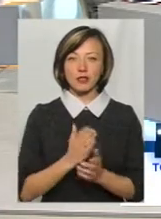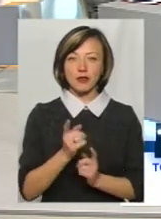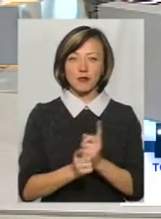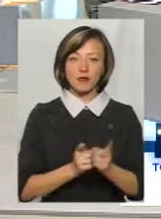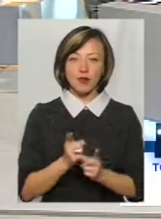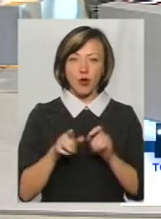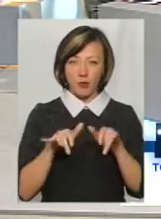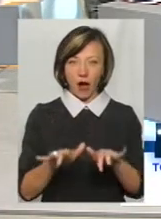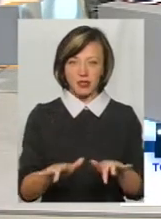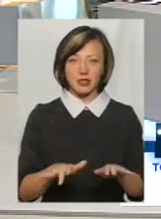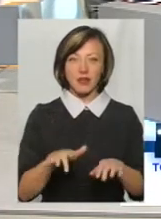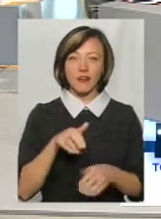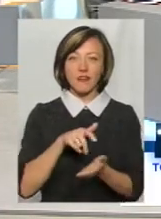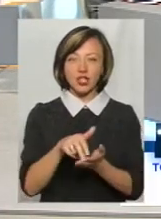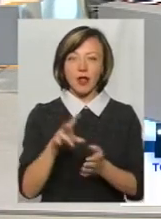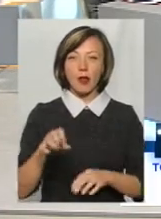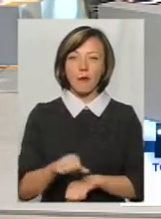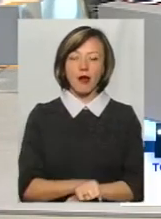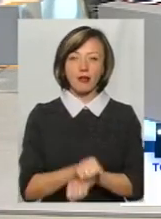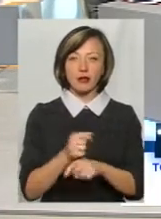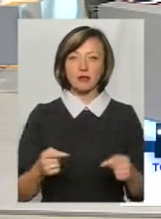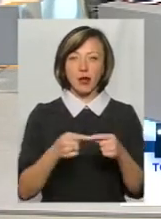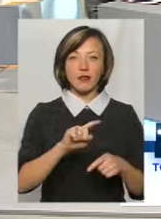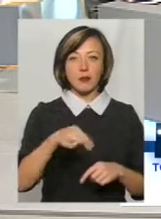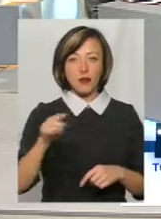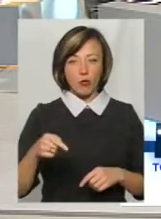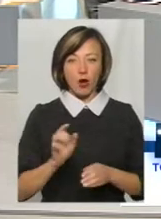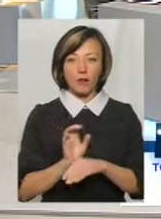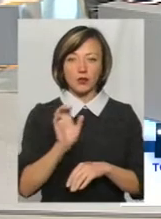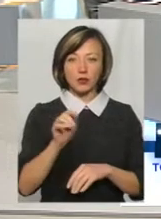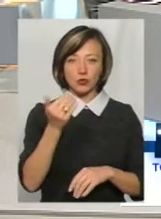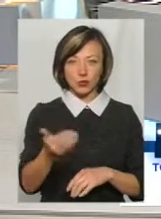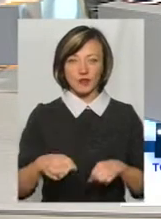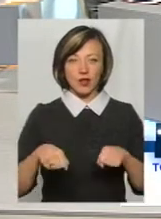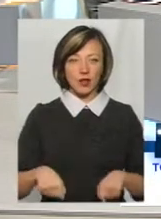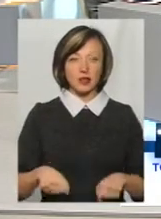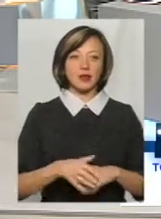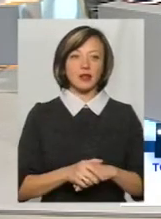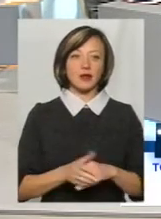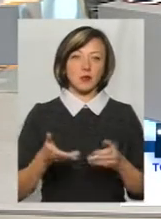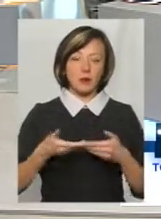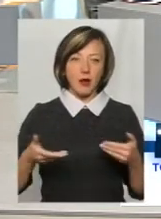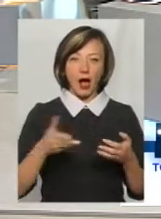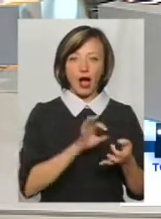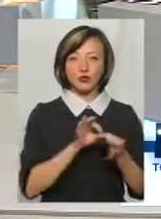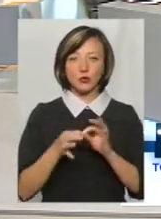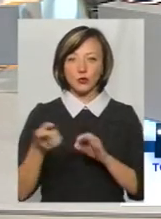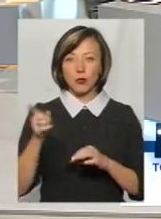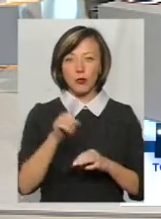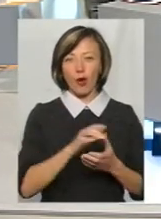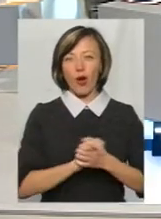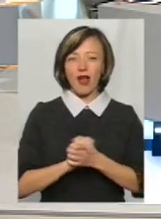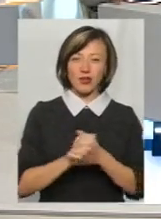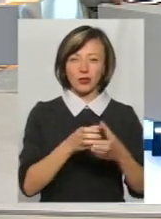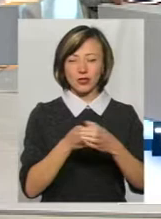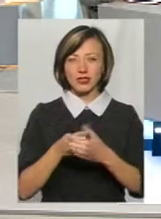Хмельницькому, яка вийшла на Майдан з певними вимогами. І вимоги, по суті, адресуються діючій владі. Діючу владу ми всі асоціюємо, попри ті всі коаліції, там